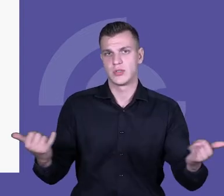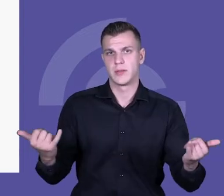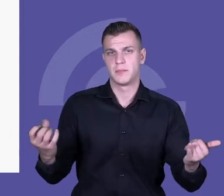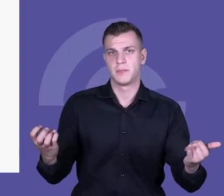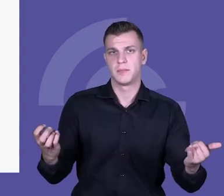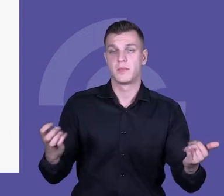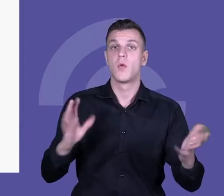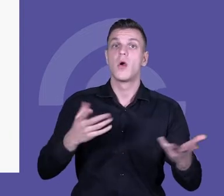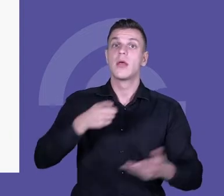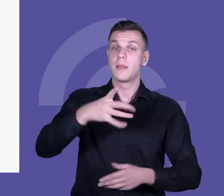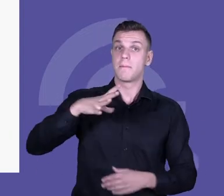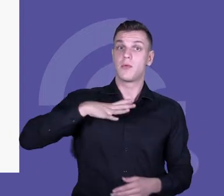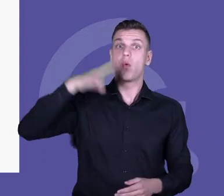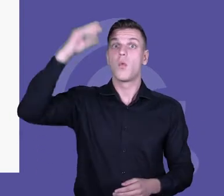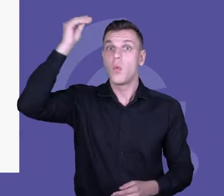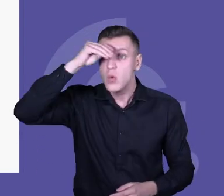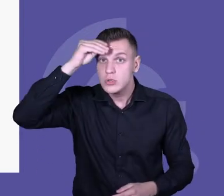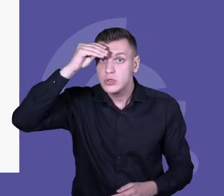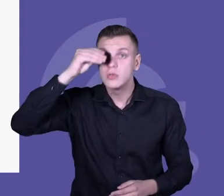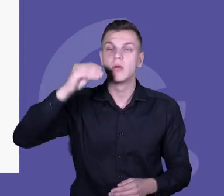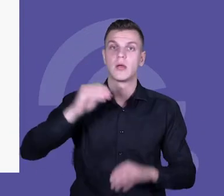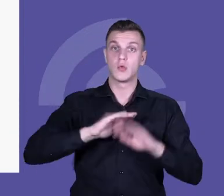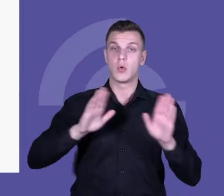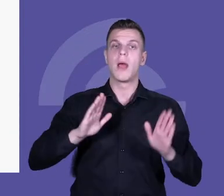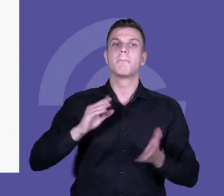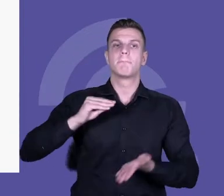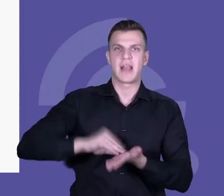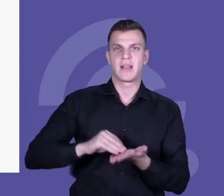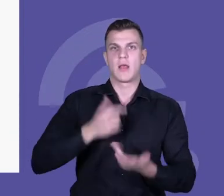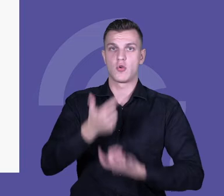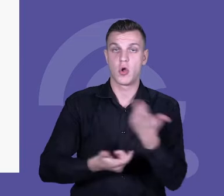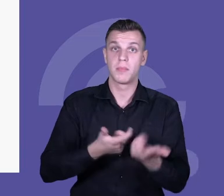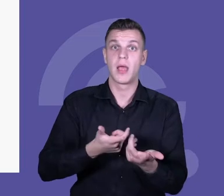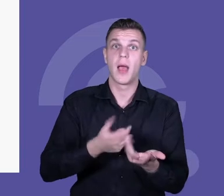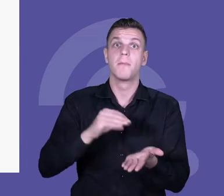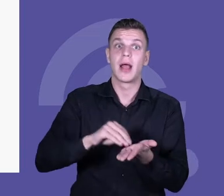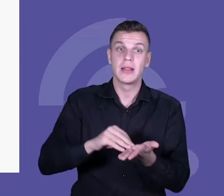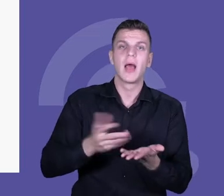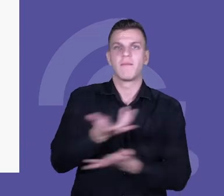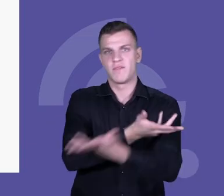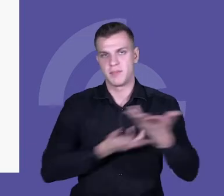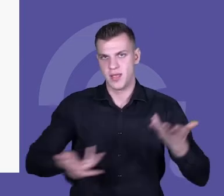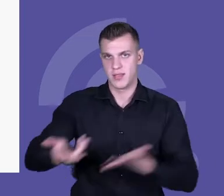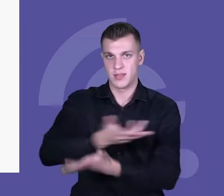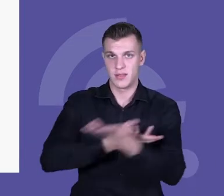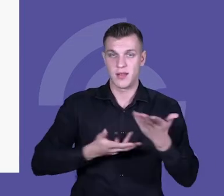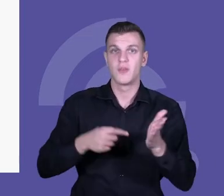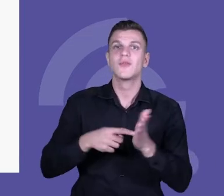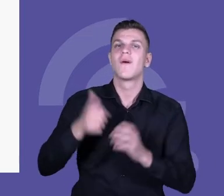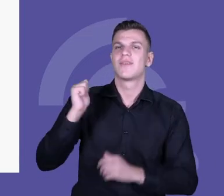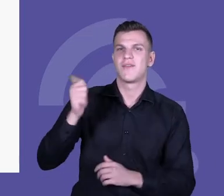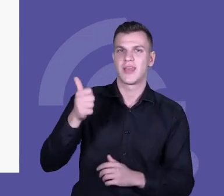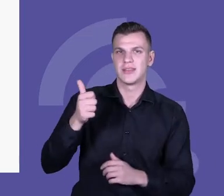czego się nauczyliśmy. tak ta praktyka i transfer to są te kluczowe kategorie w mówieniu o kompetencjach, więc